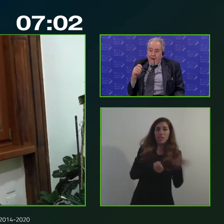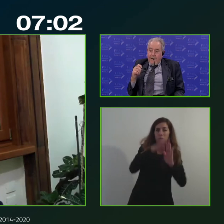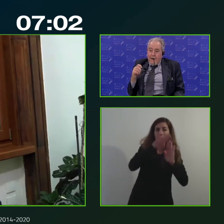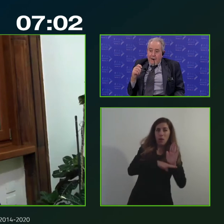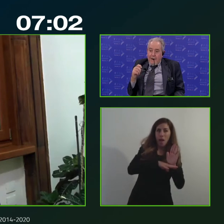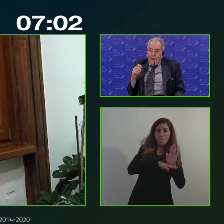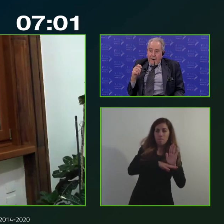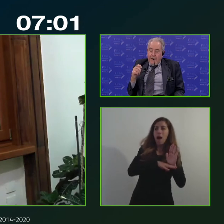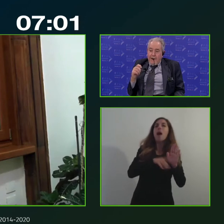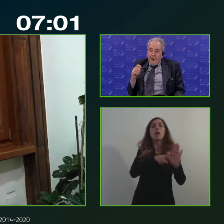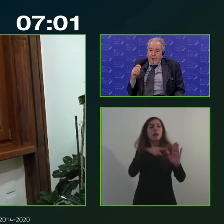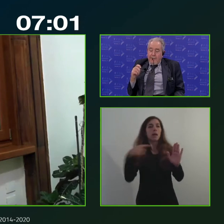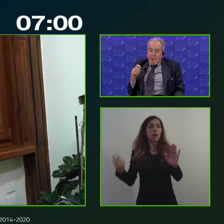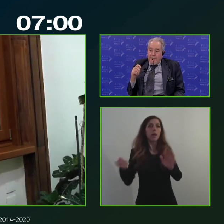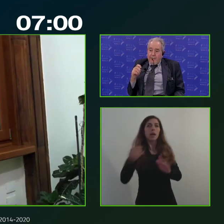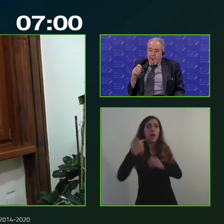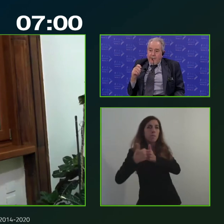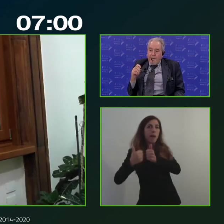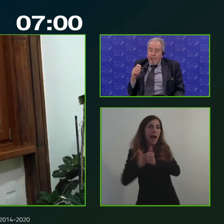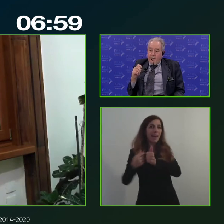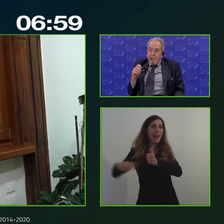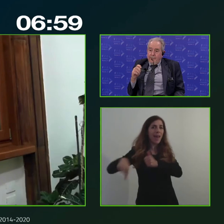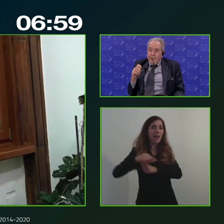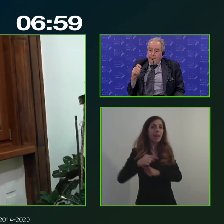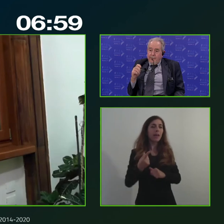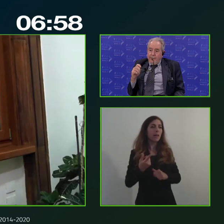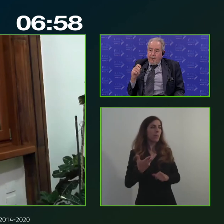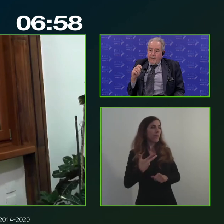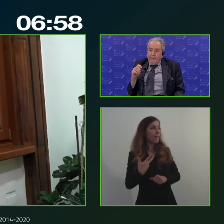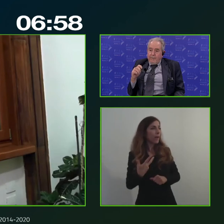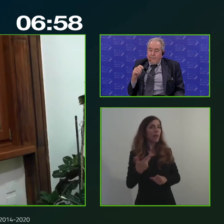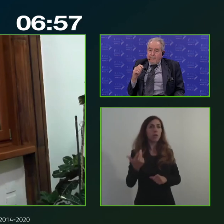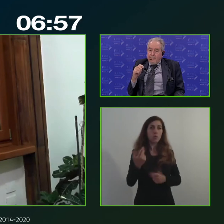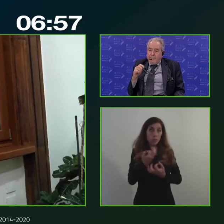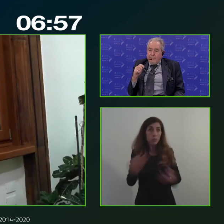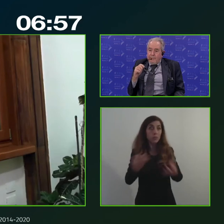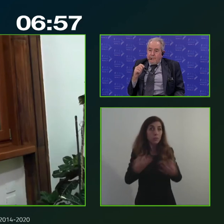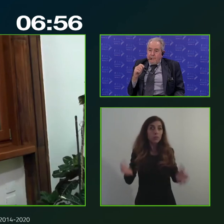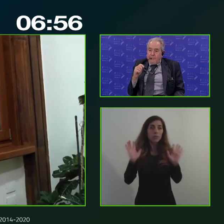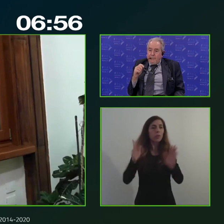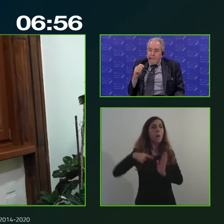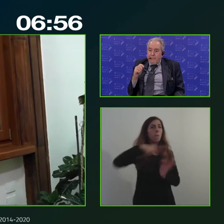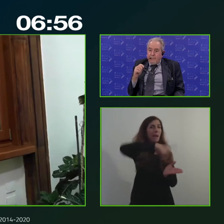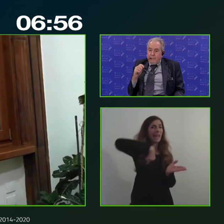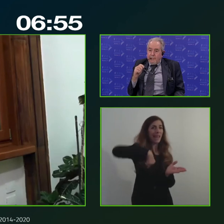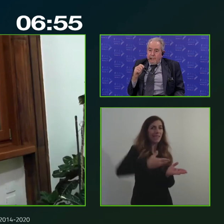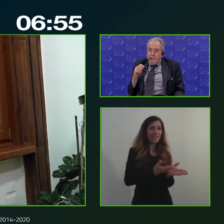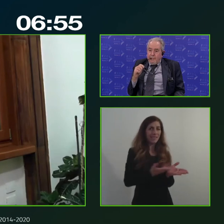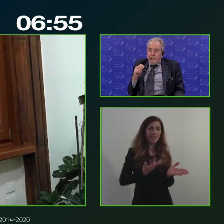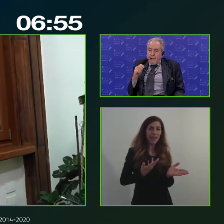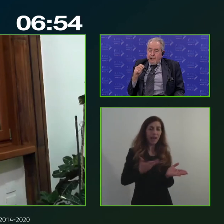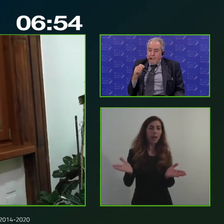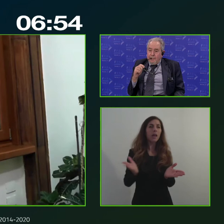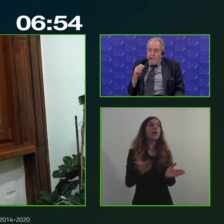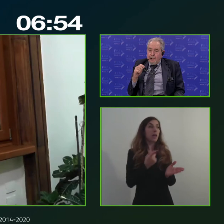e di chi invece i partner avevano delle come dire delle giustamente delle pretese nei confronti di